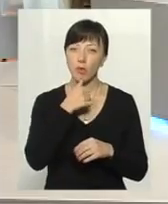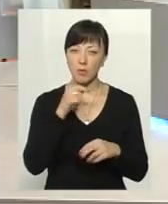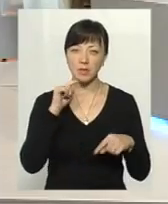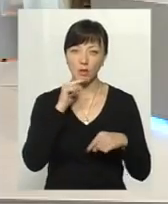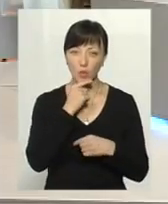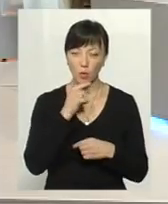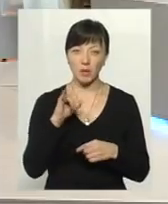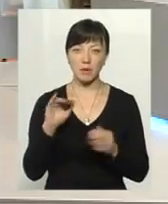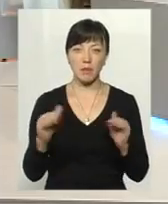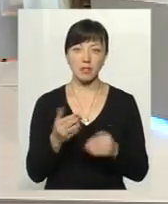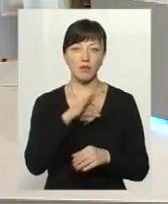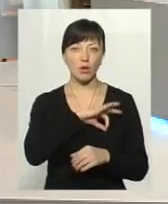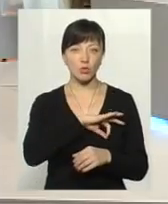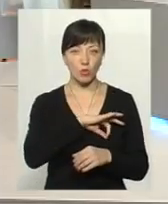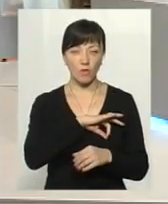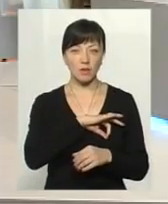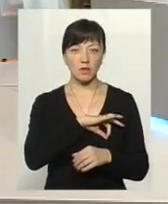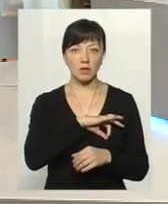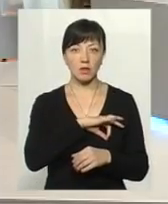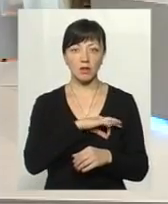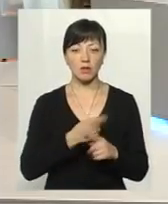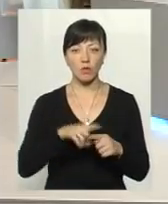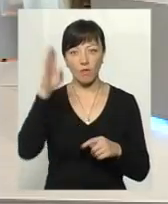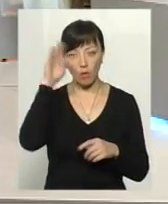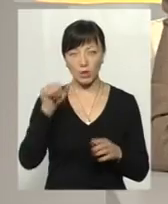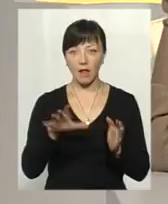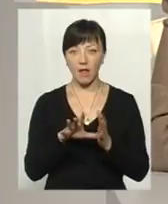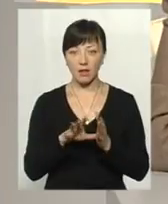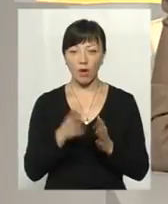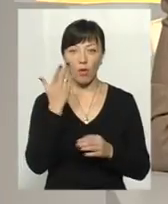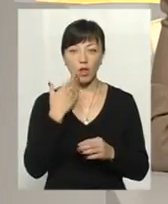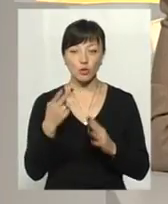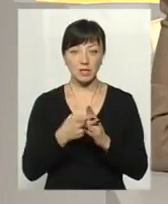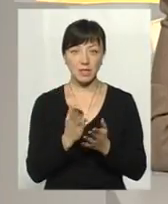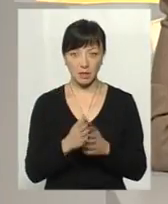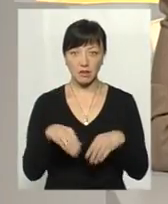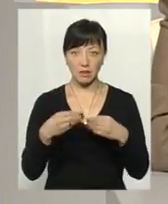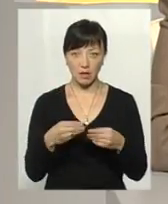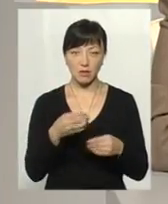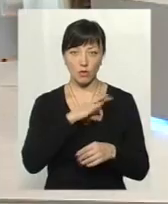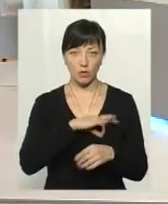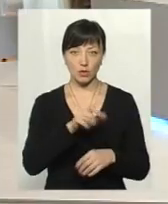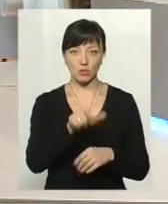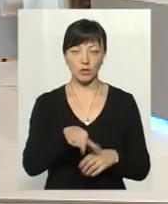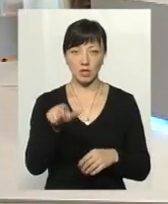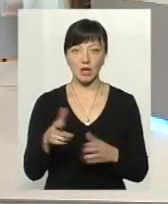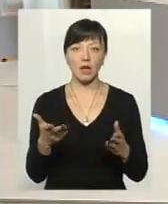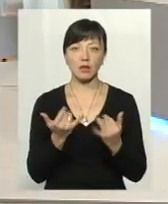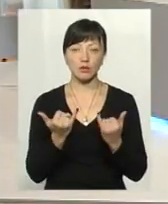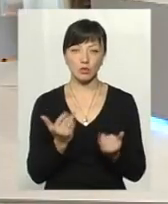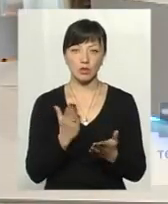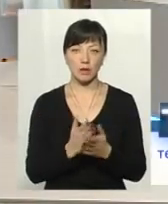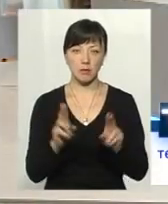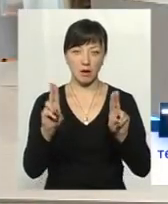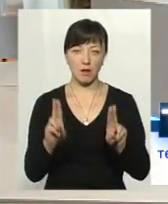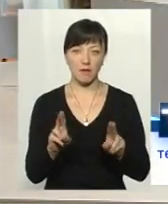зекономити і менше використовувати ту ж воду, електрику при субсидії. Чи дасть вона користь споживачу? Які на сьогодні діють